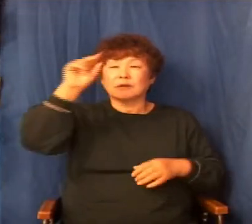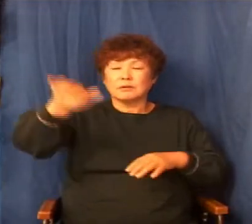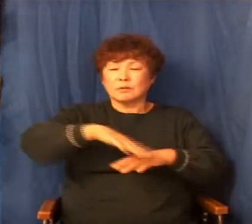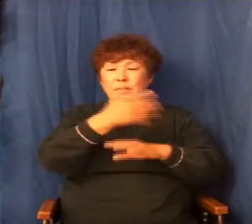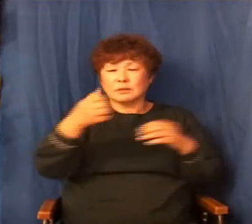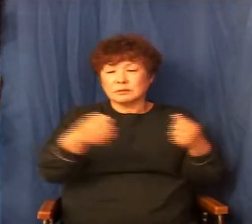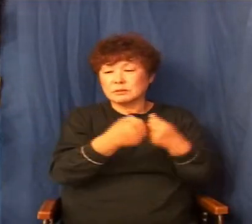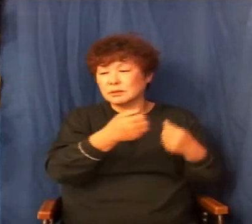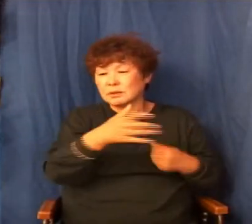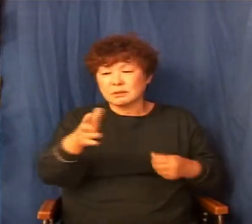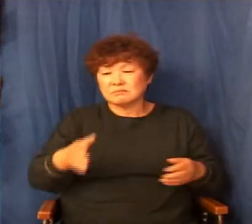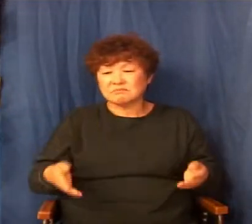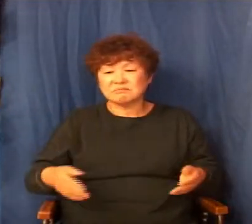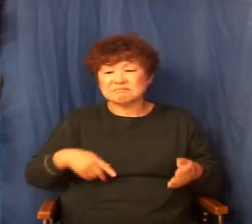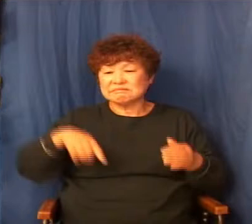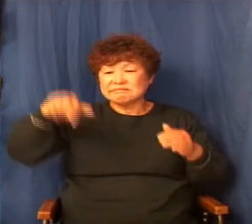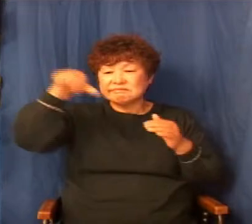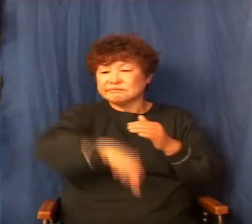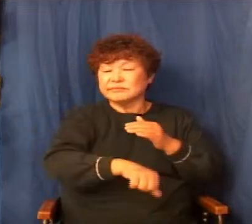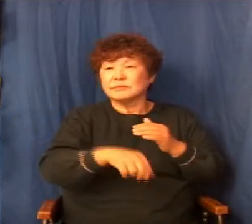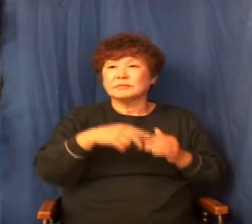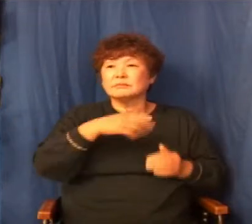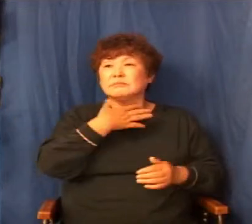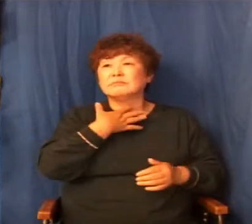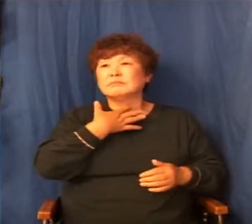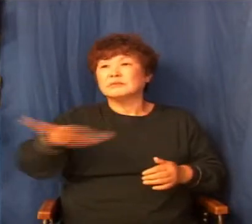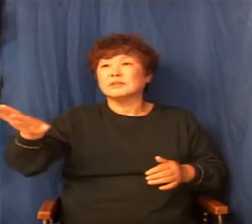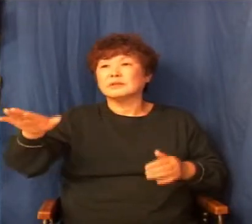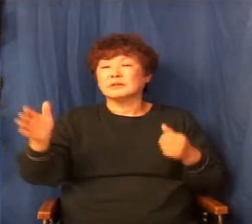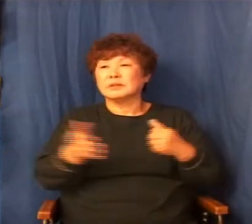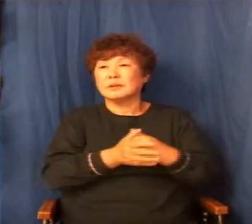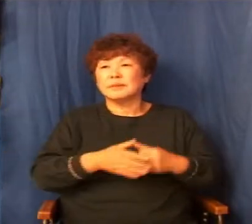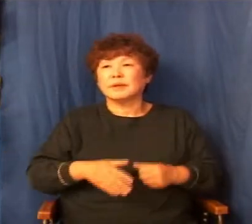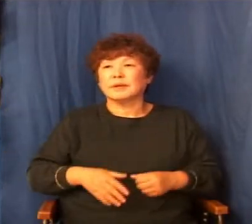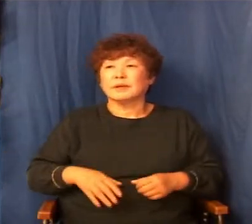지금 사울이 대단한 존재인 거예요.